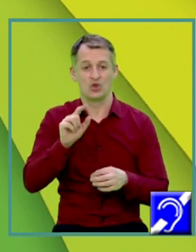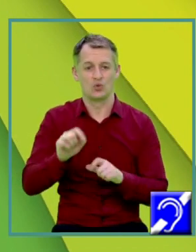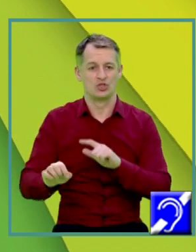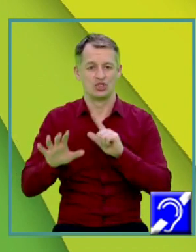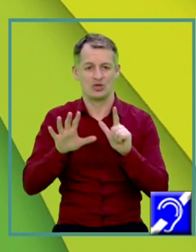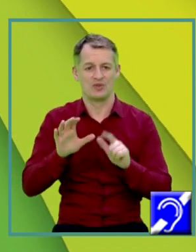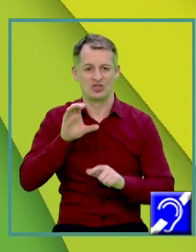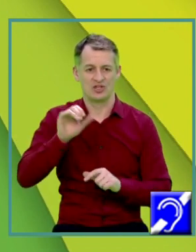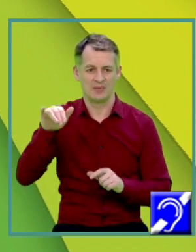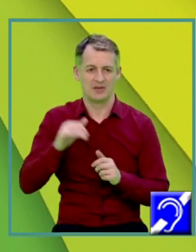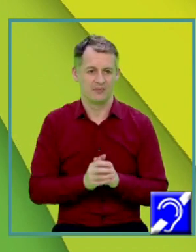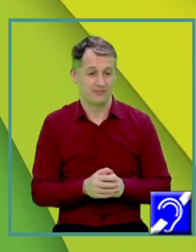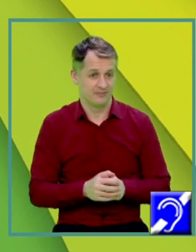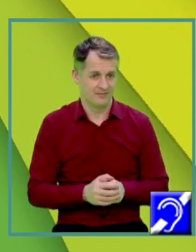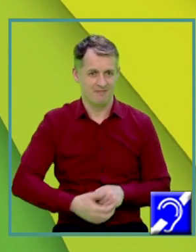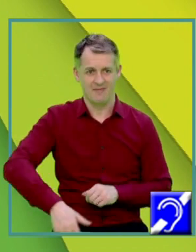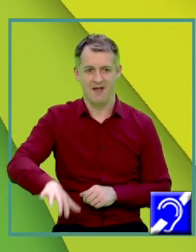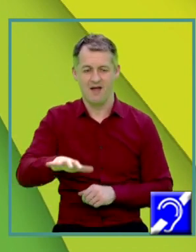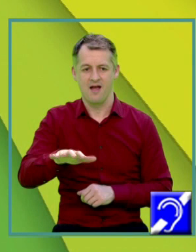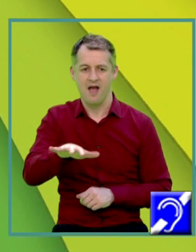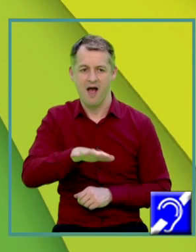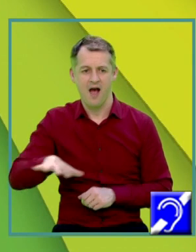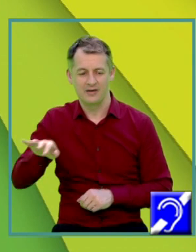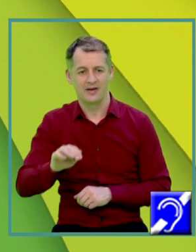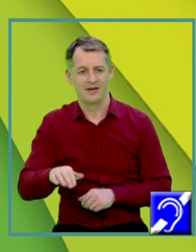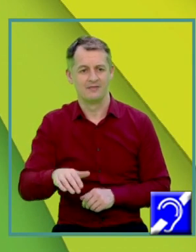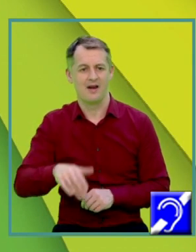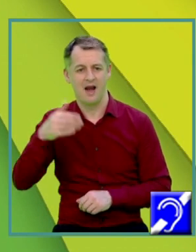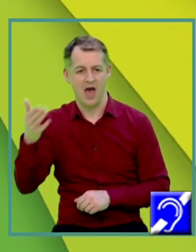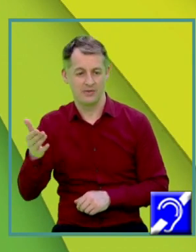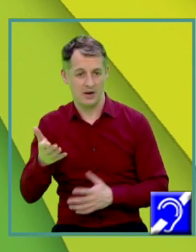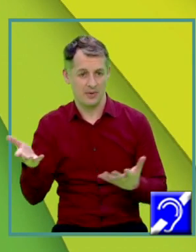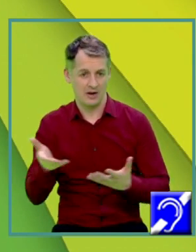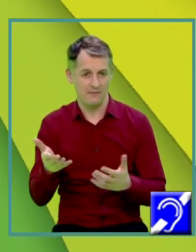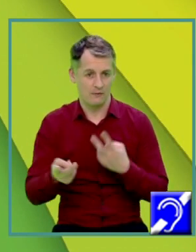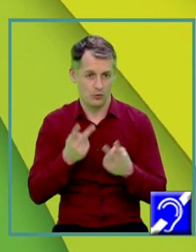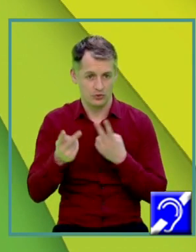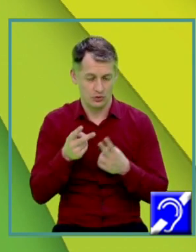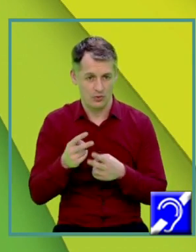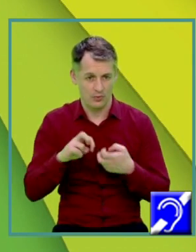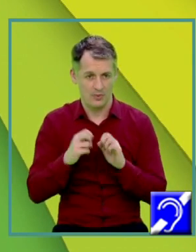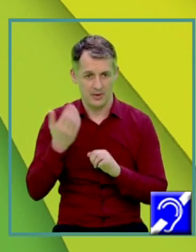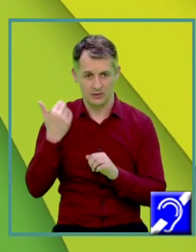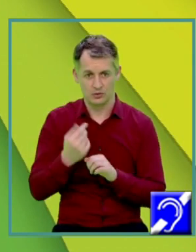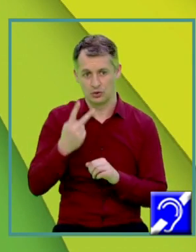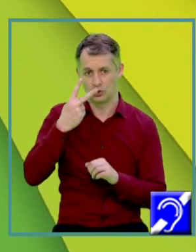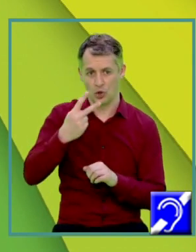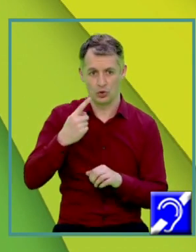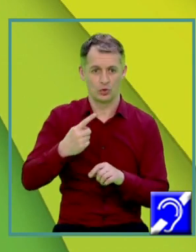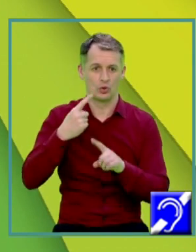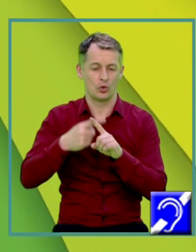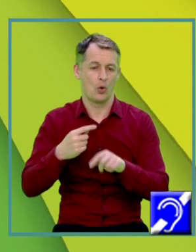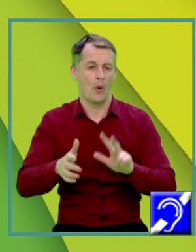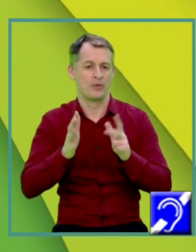atunci Area laterală în formula pe care am tot folosit În problemele anterioare Este egal cu 2 ori 18 ori